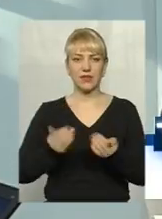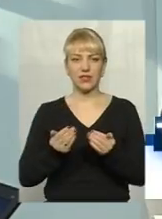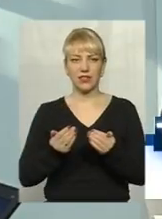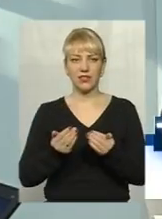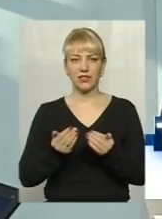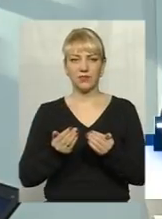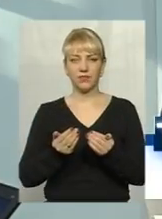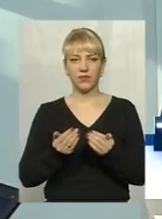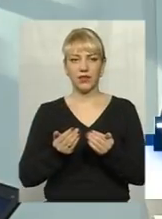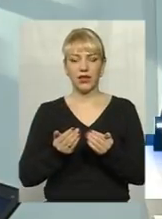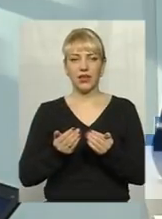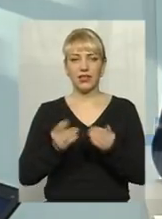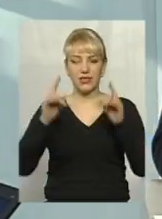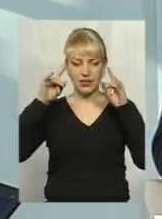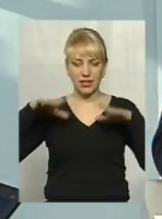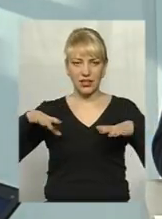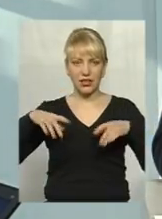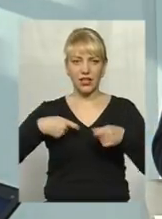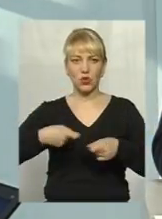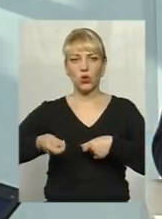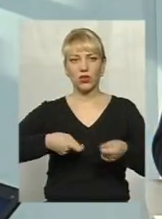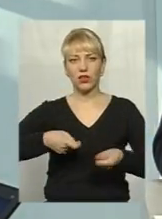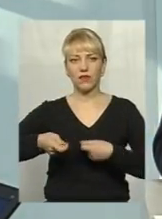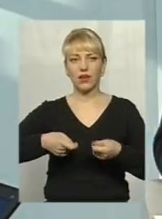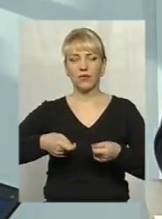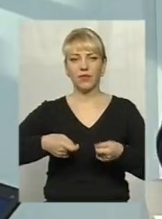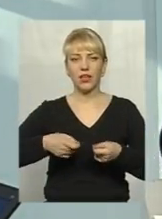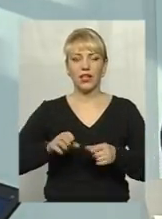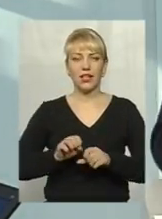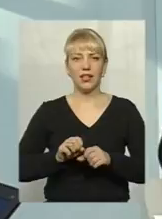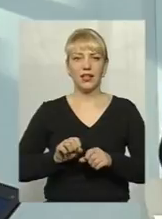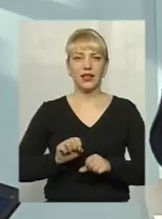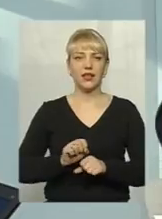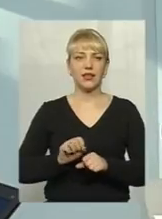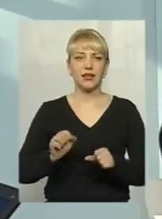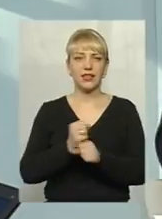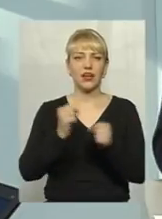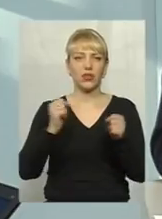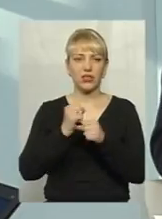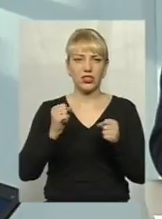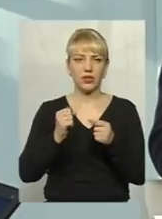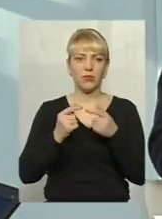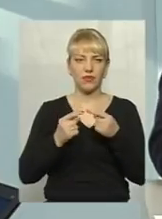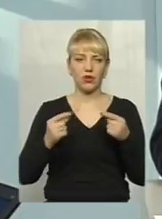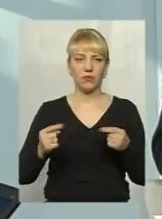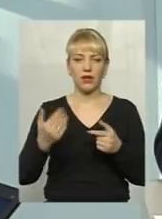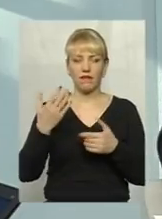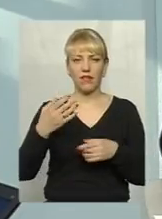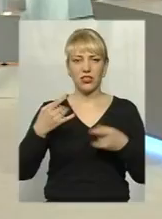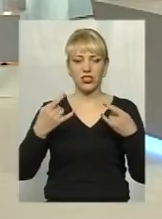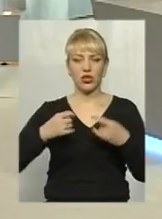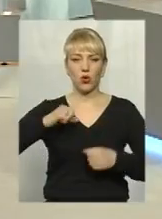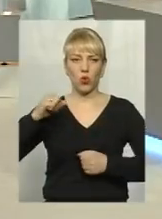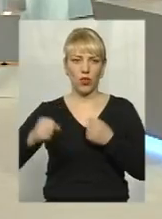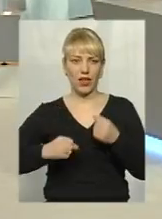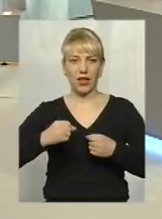стихійна торгівля піротехнічними виробами. Тобто, навіть ваші колеги телеканали виходили